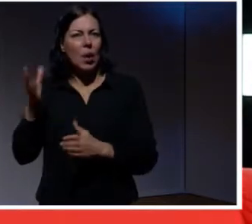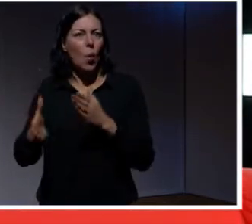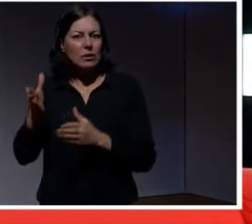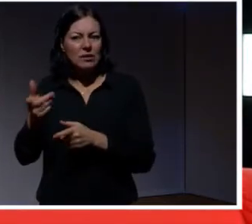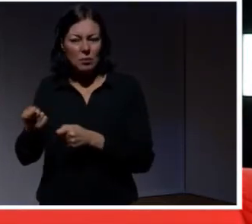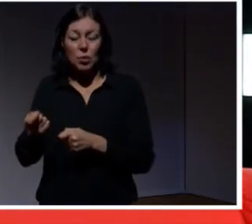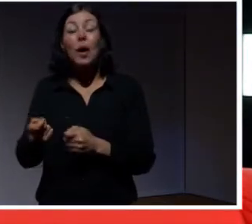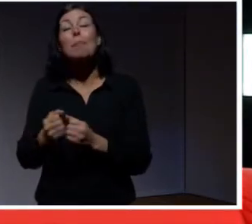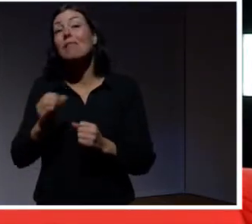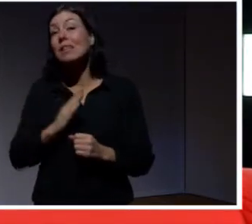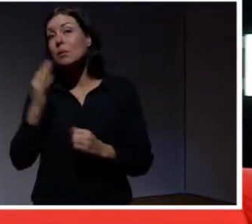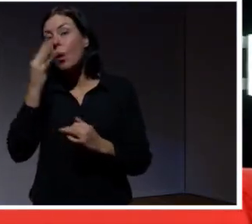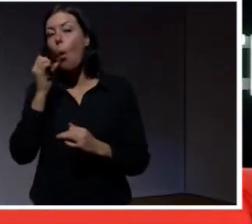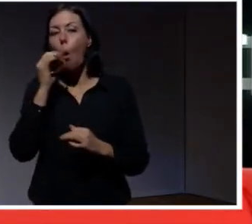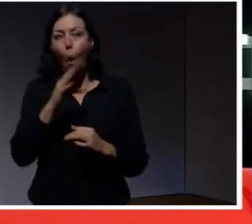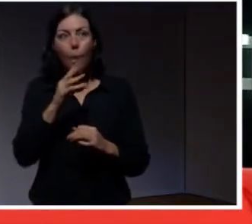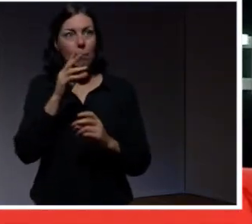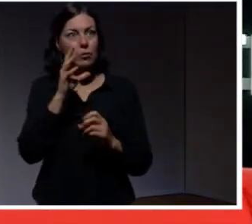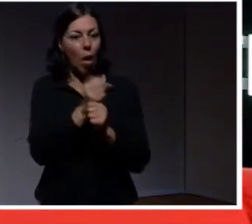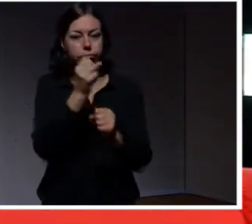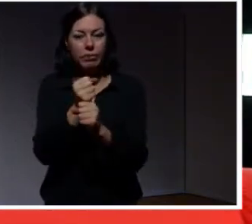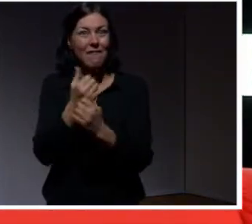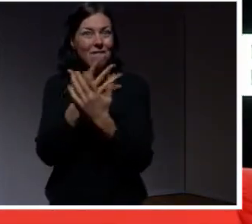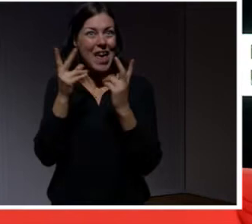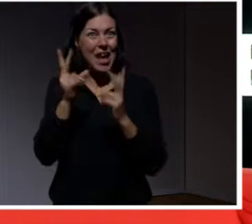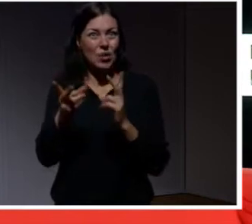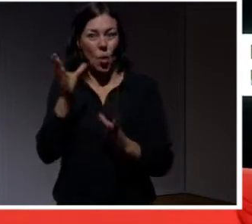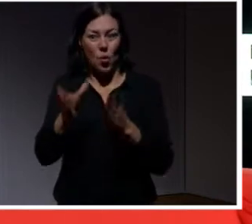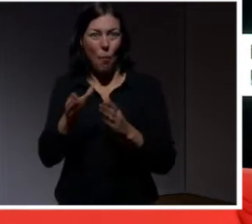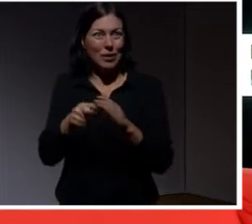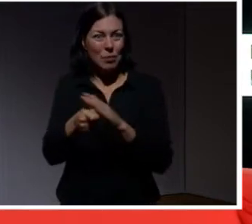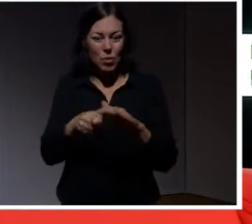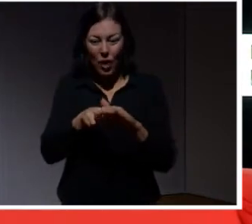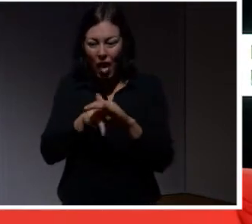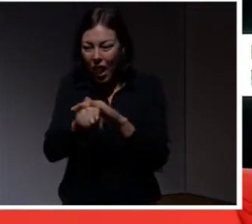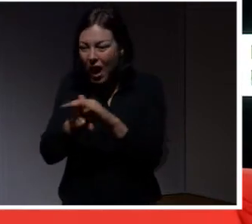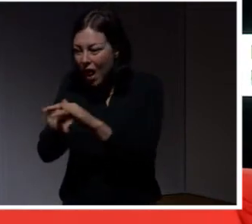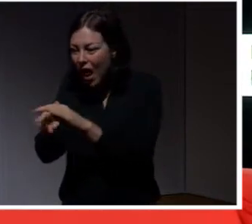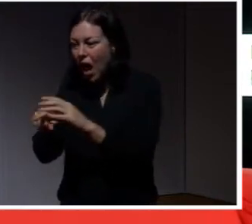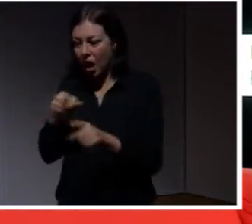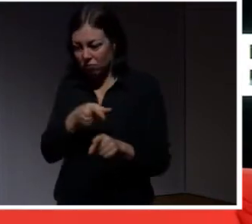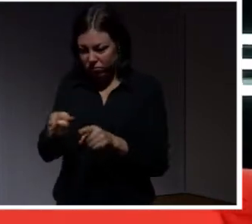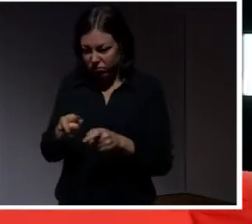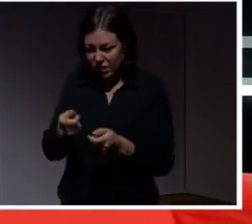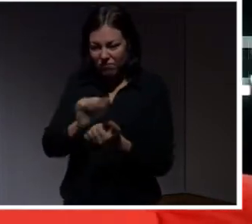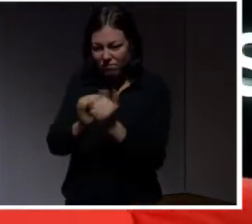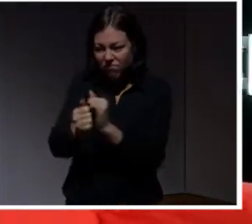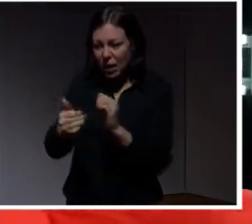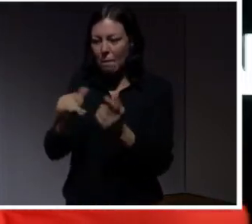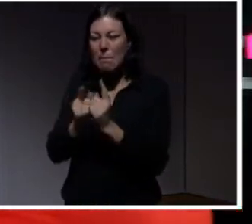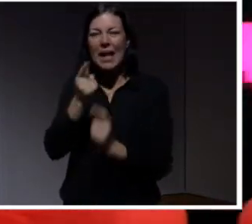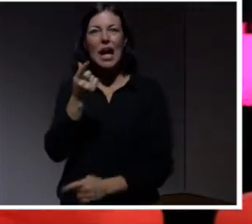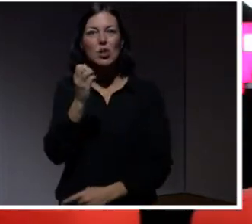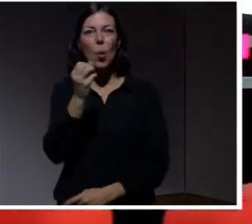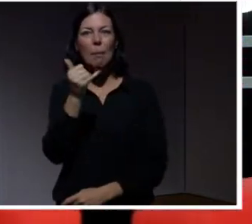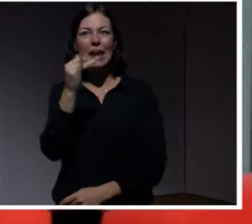Det ena är att om man hackar tillräckligt många dammsugare. Och gör dem till zombier. Då kan man använda dem och all annan utrustning för